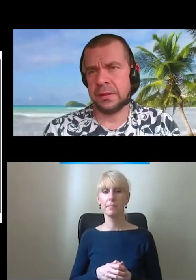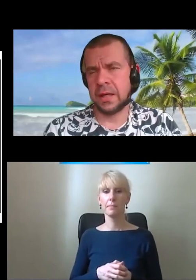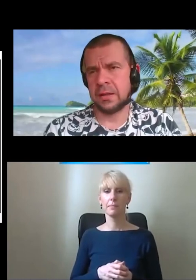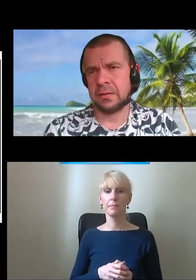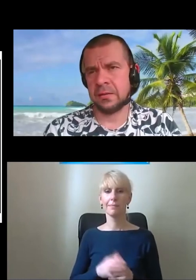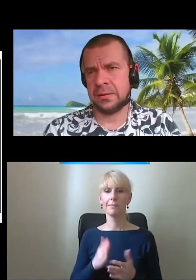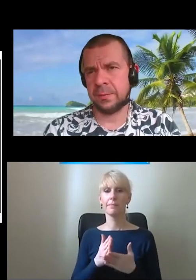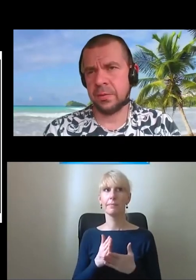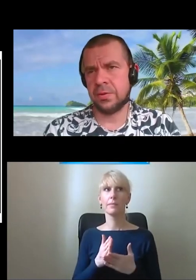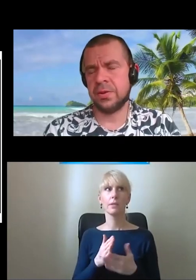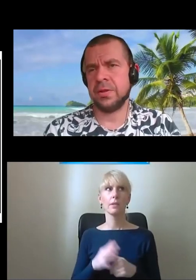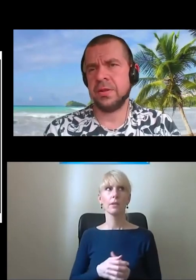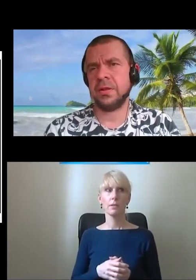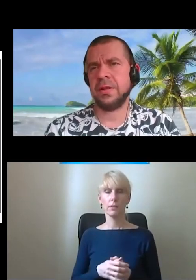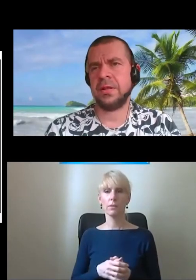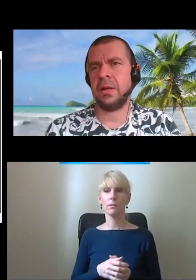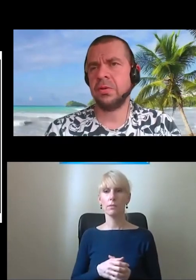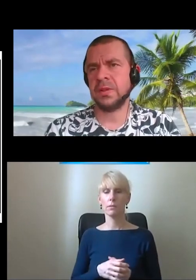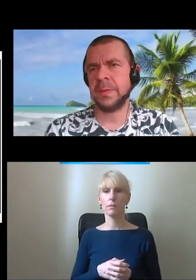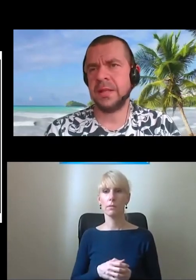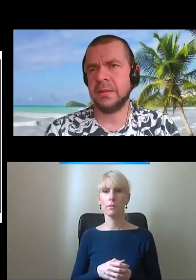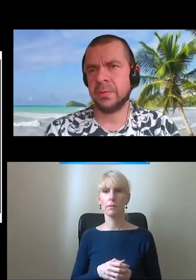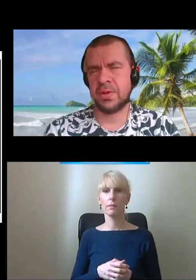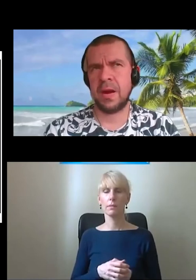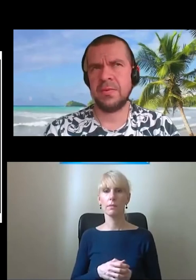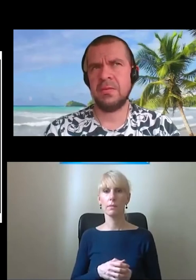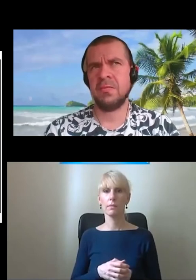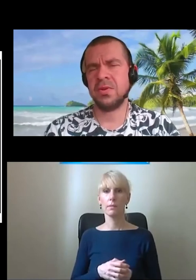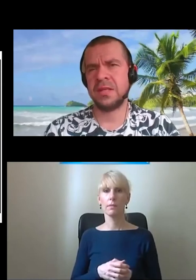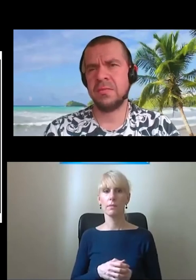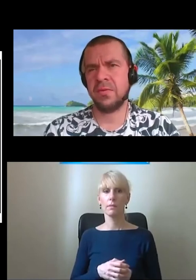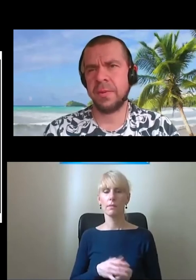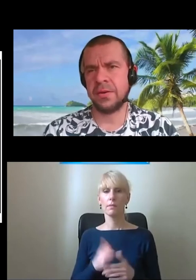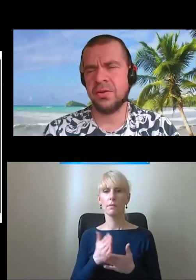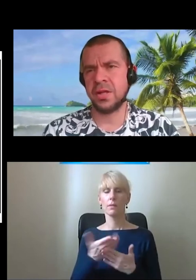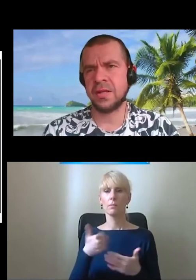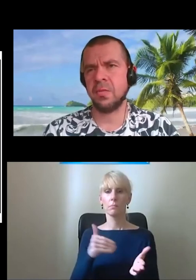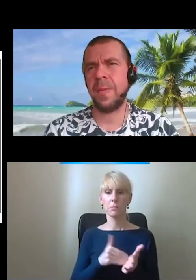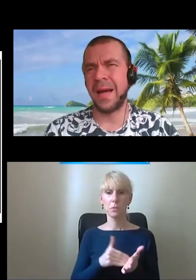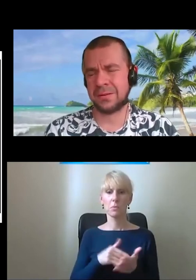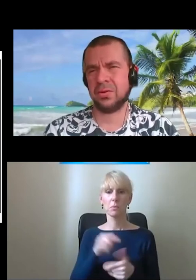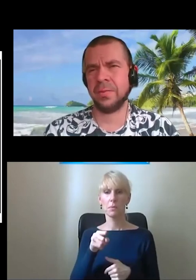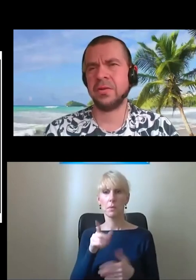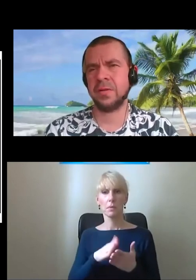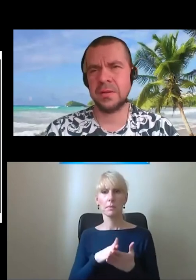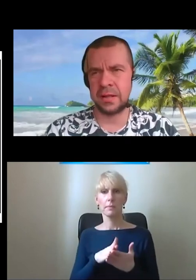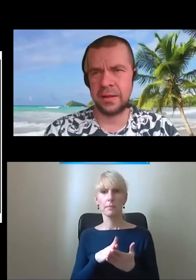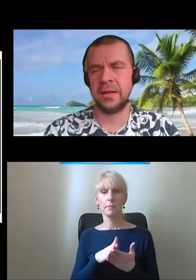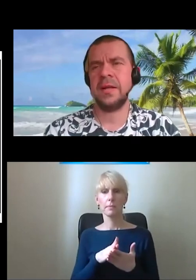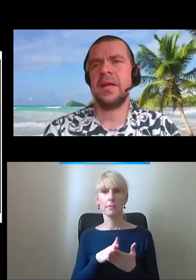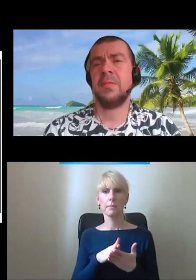punktu widzenia dostępności dla osób ze specjalnymi potrzebami można sobie wyobrazić, że jest to bardzo dobre